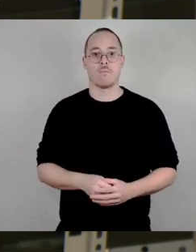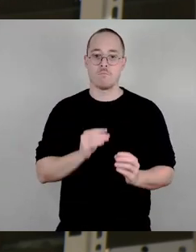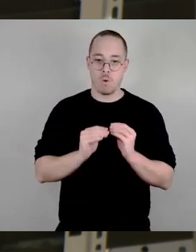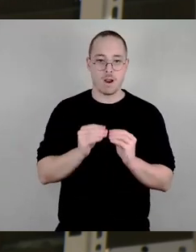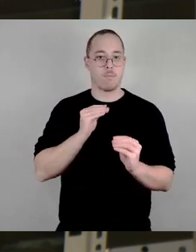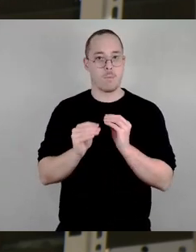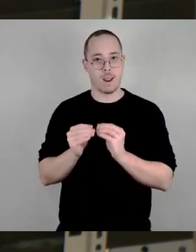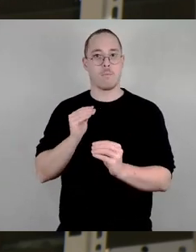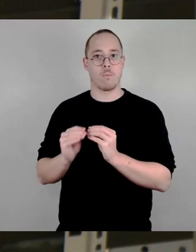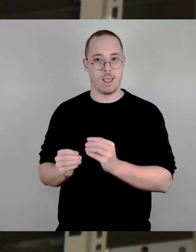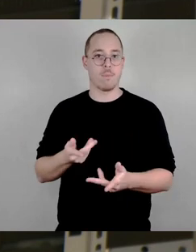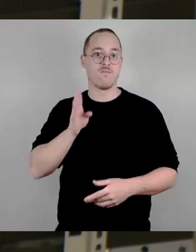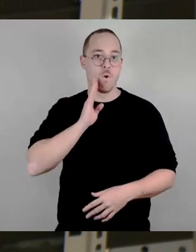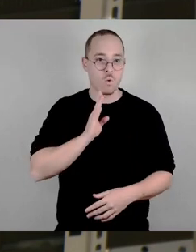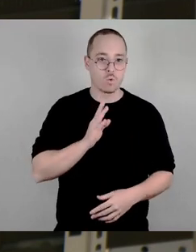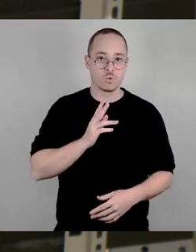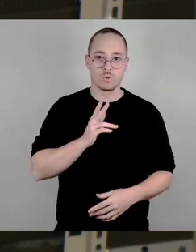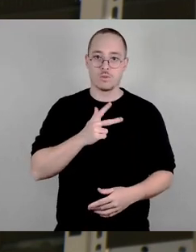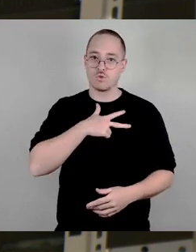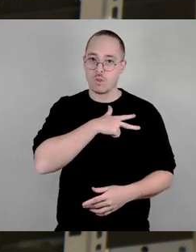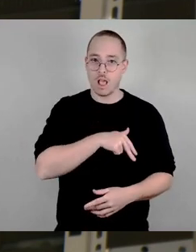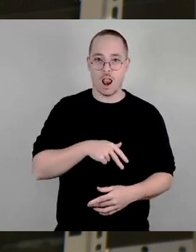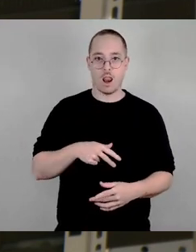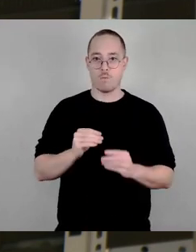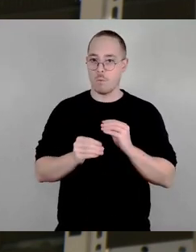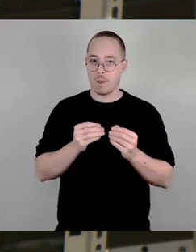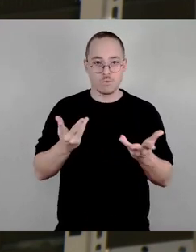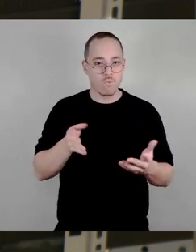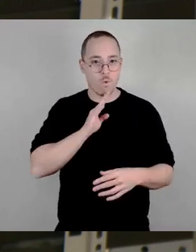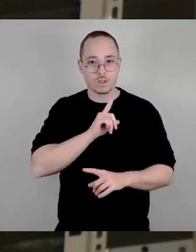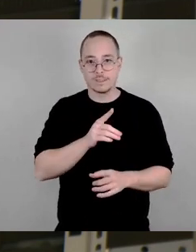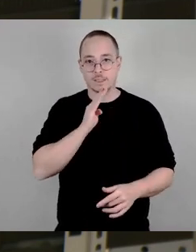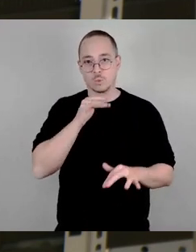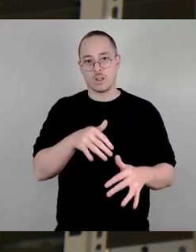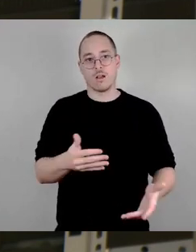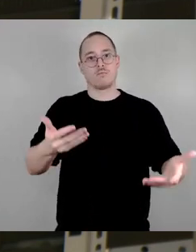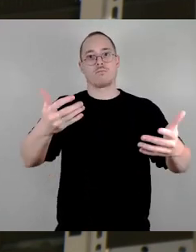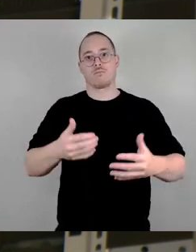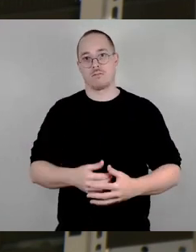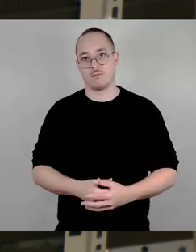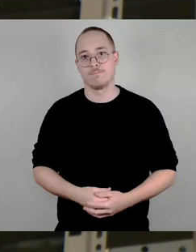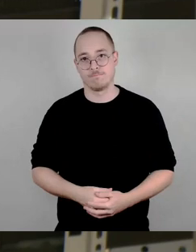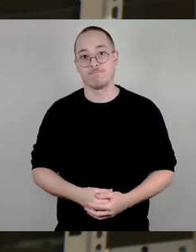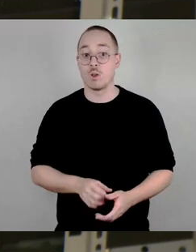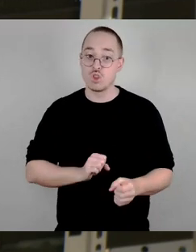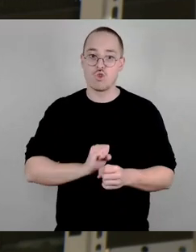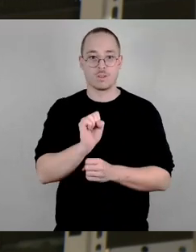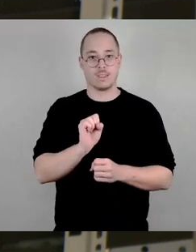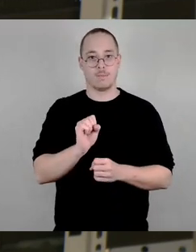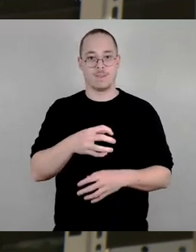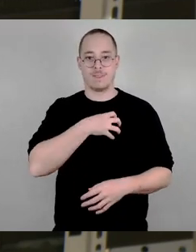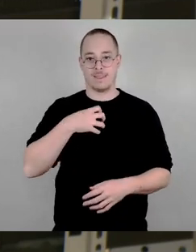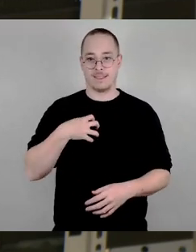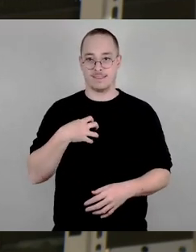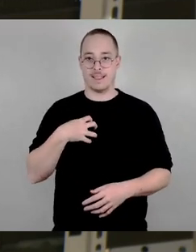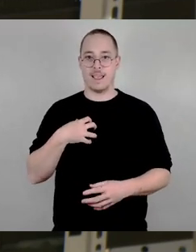Struktur. Dennoch, Dresdner Initiativen wie ihre, egal ob